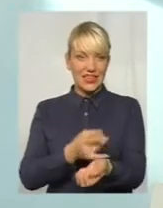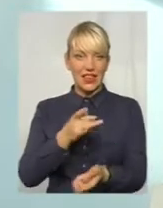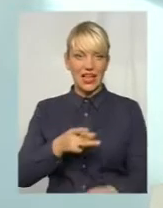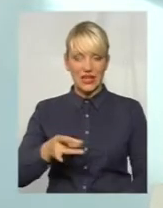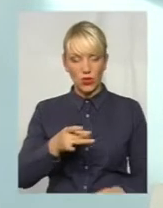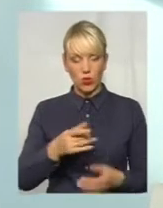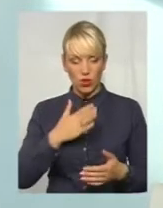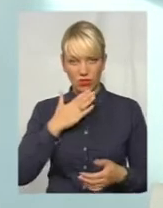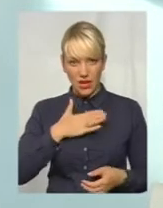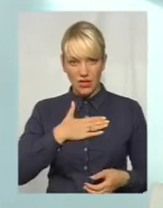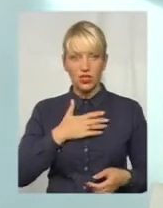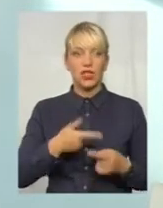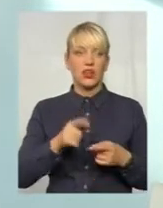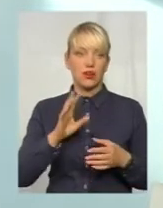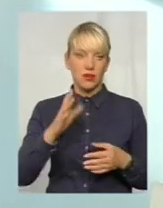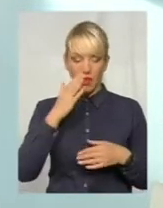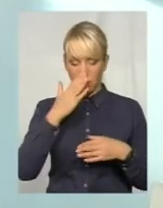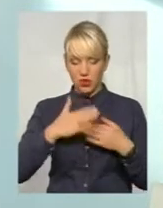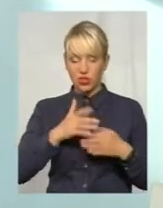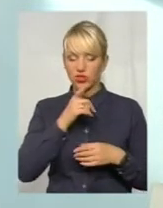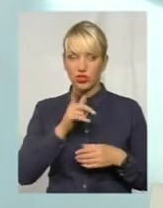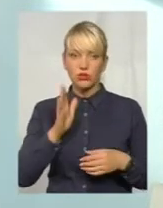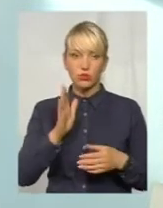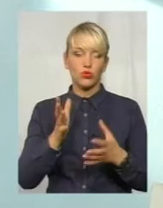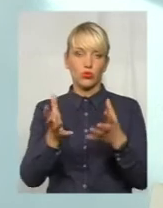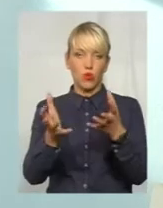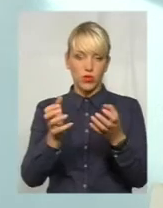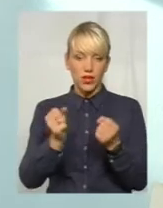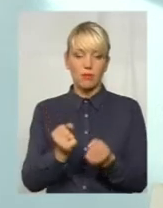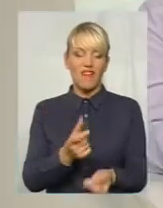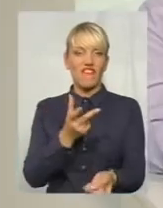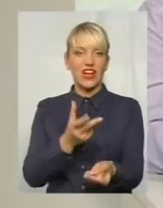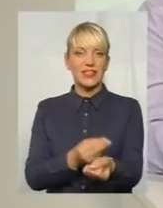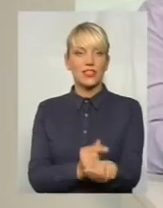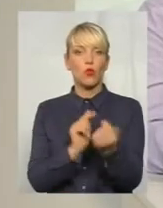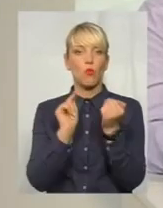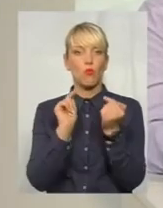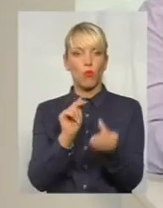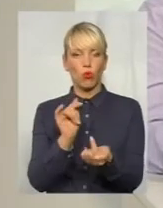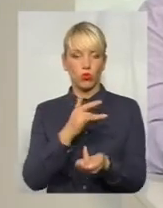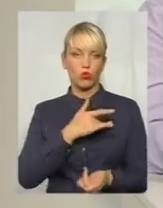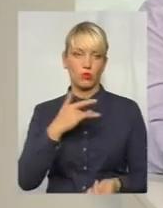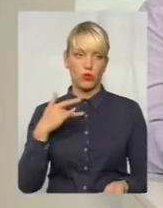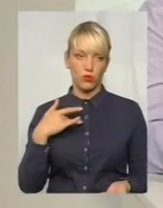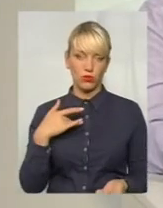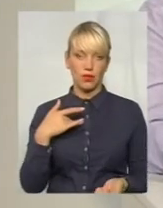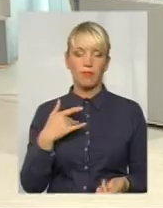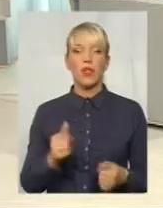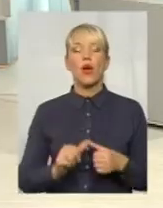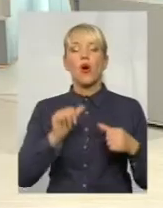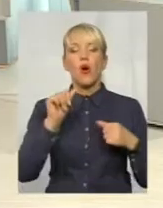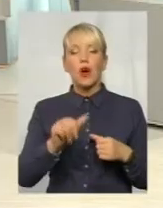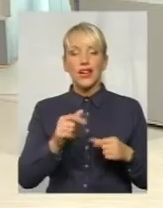буде найближчим часом, ми маємо отримати вакцину від туберкульозу. Окрім цієї вакцини, все в нас всього вистачає? На